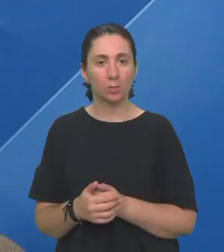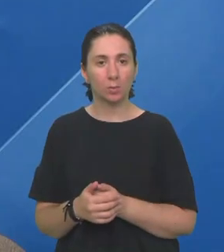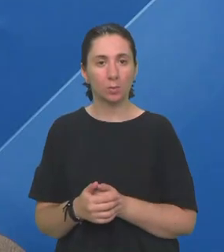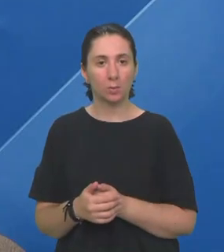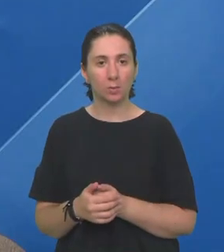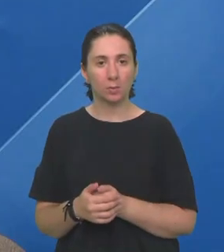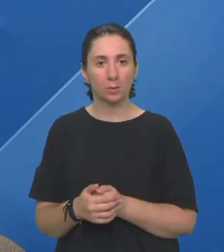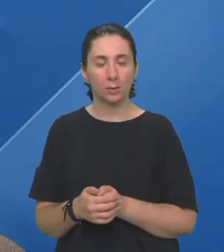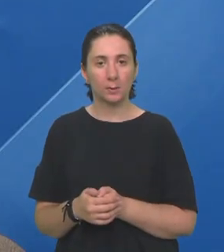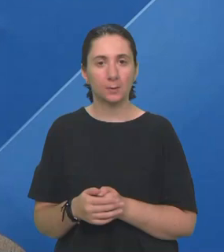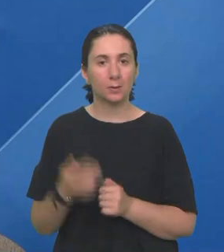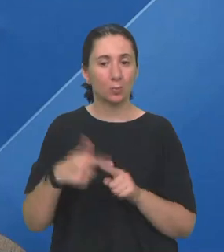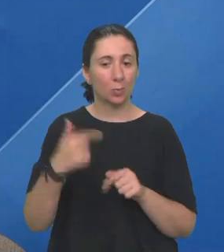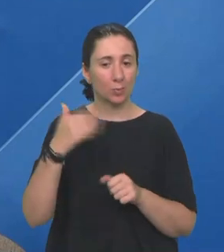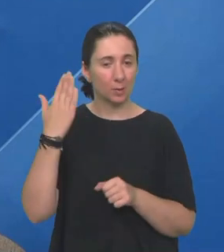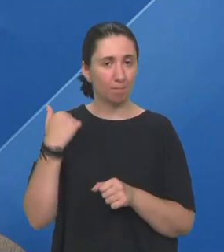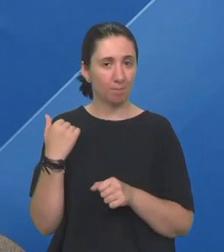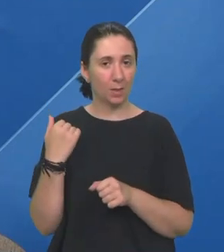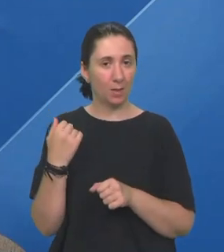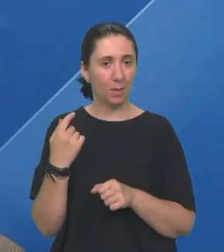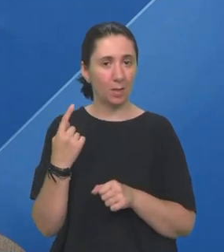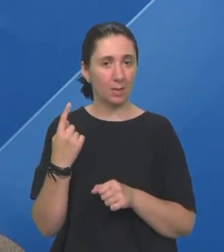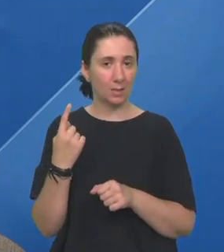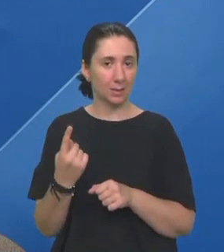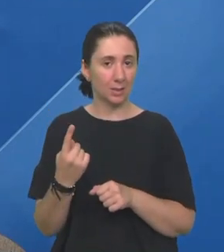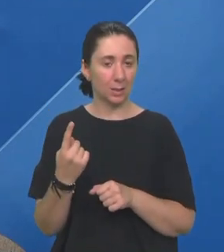što sam...